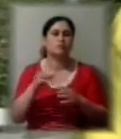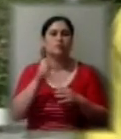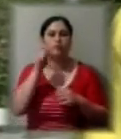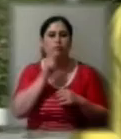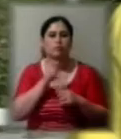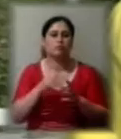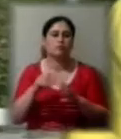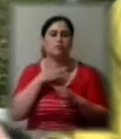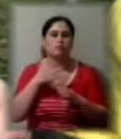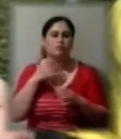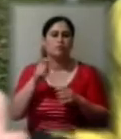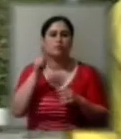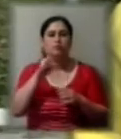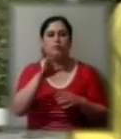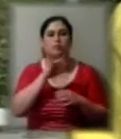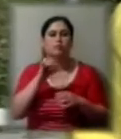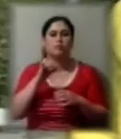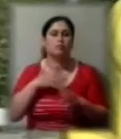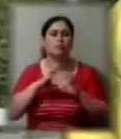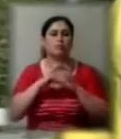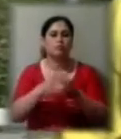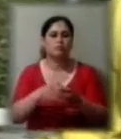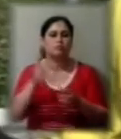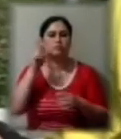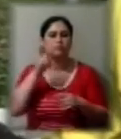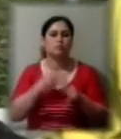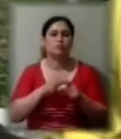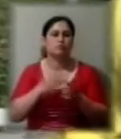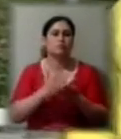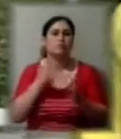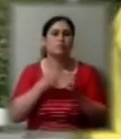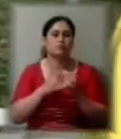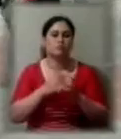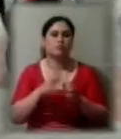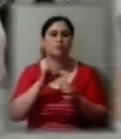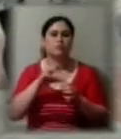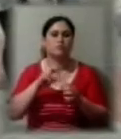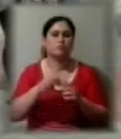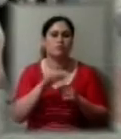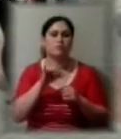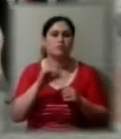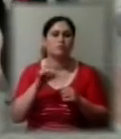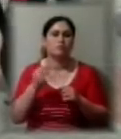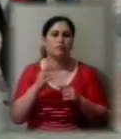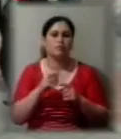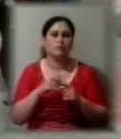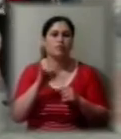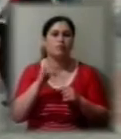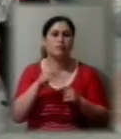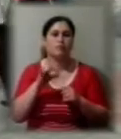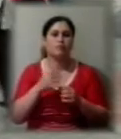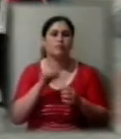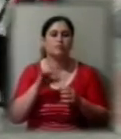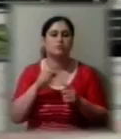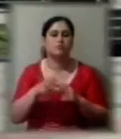країн нашого світу знають, що є у Херсоні фестиваль «Мельпомена Таврії». В оргкомітеті фестивалю сподівається, що